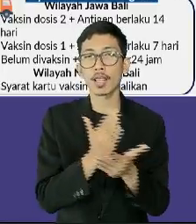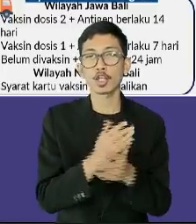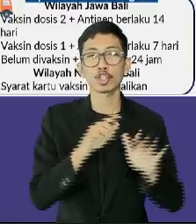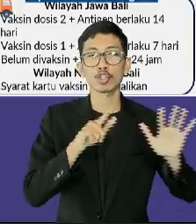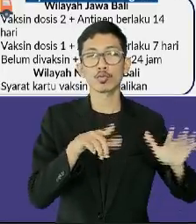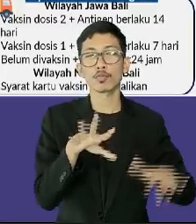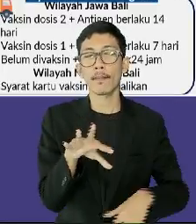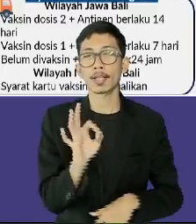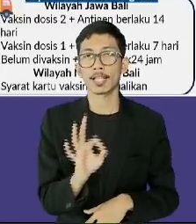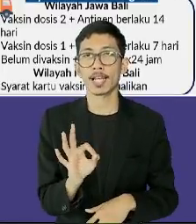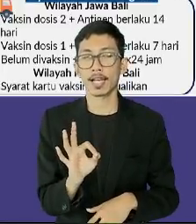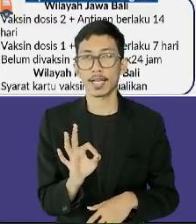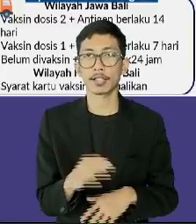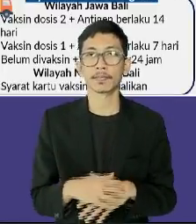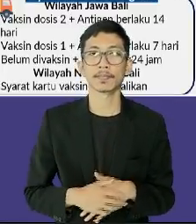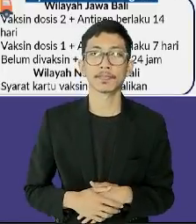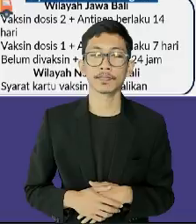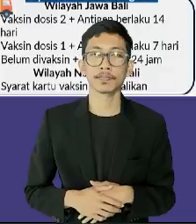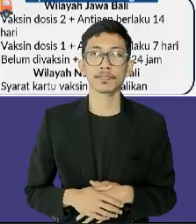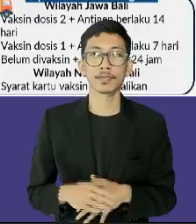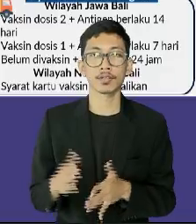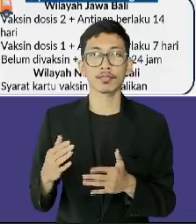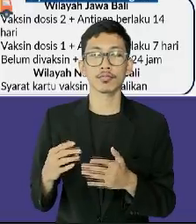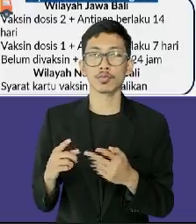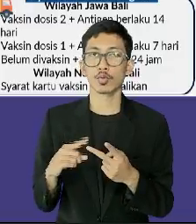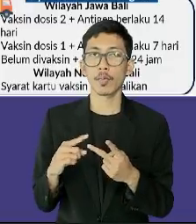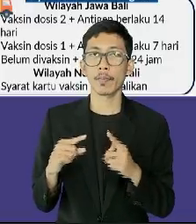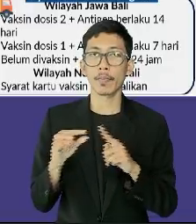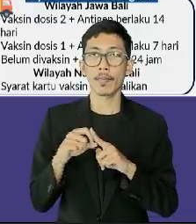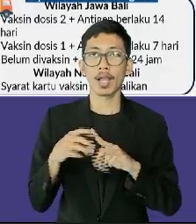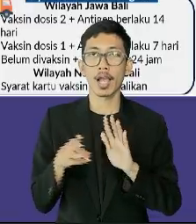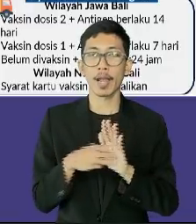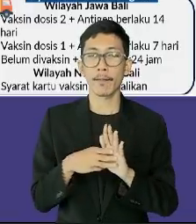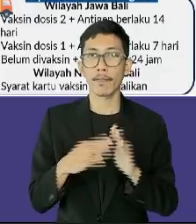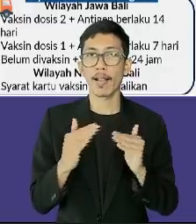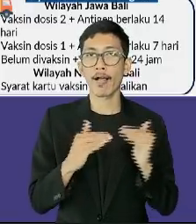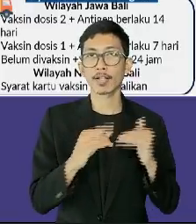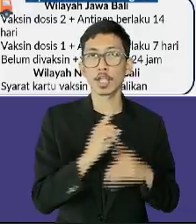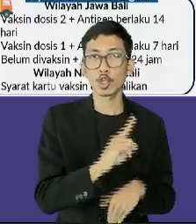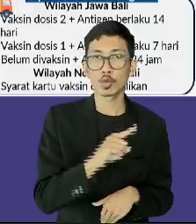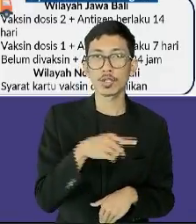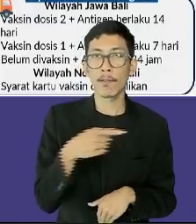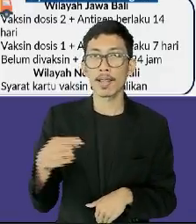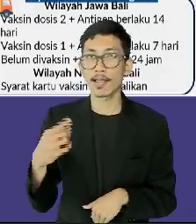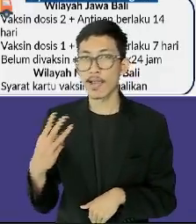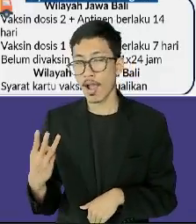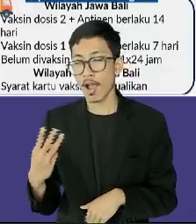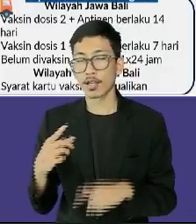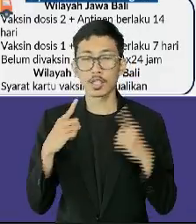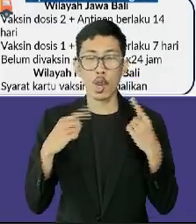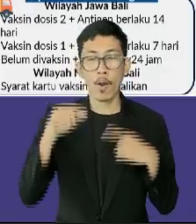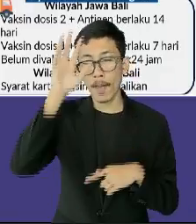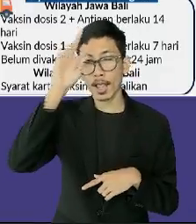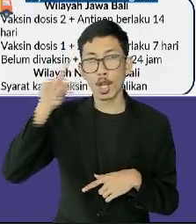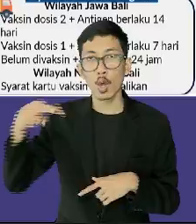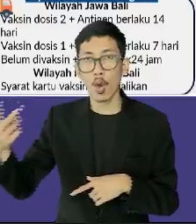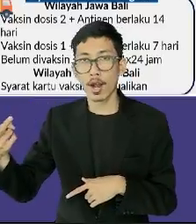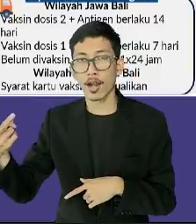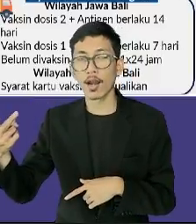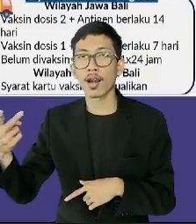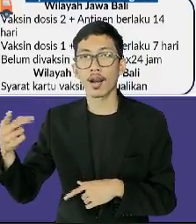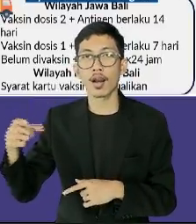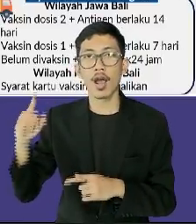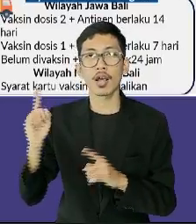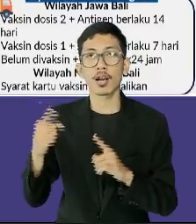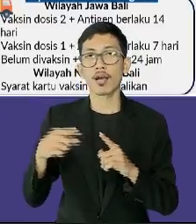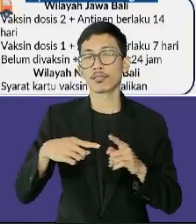Kemudian kedua, yaitu PPKM level 1 sampai dengan 3 di wilayah non-Jawa Bali yang tertuang dalam